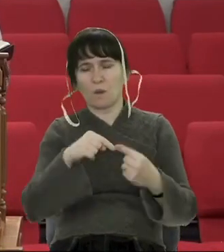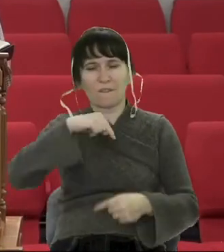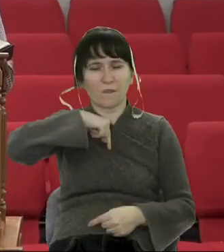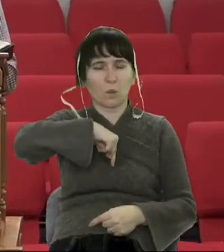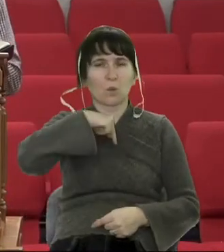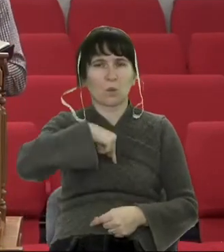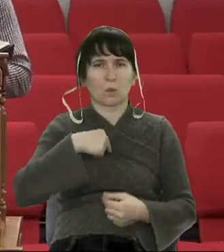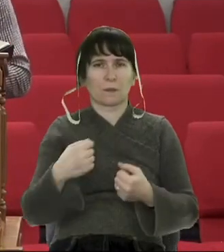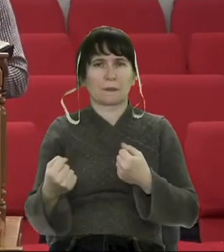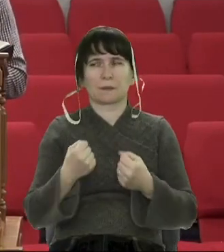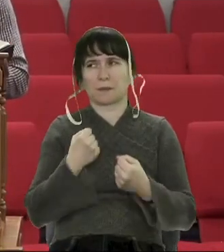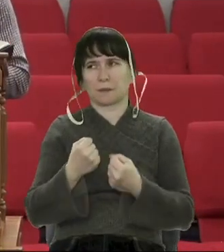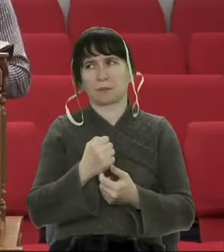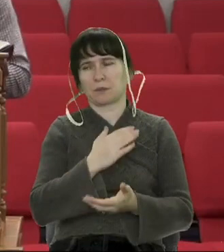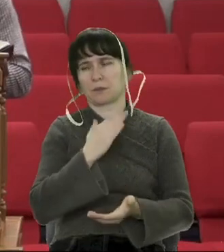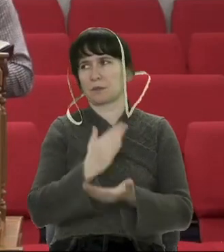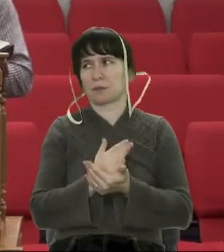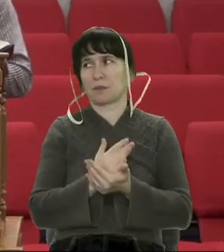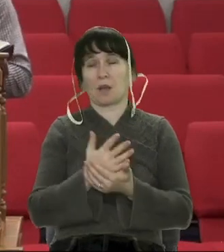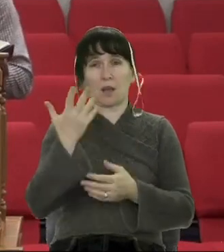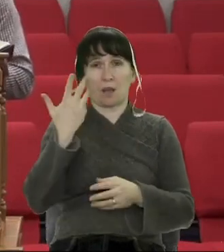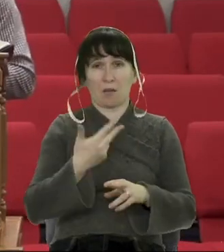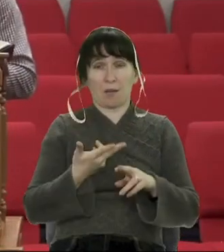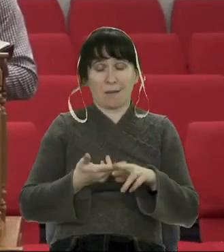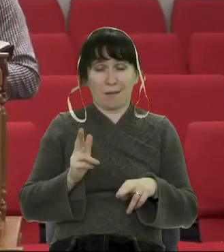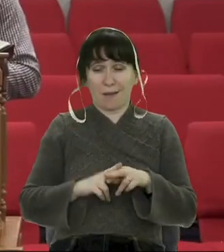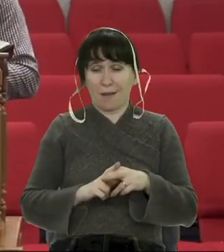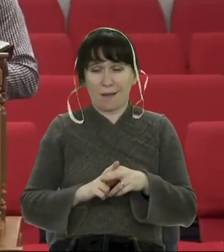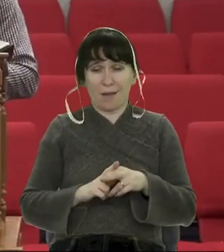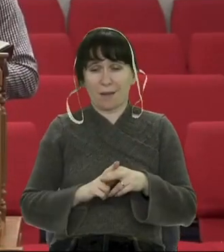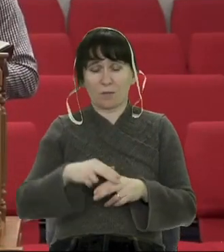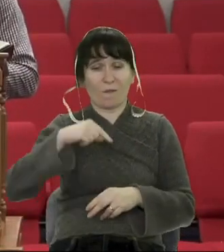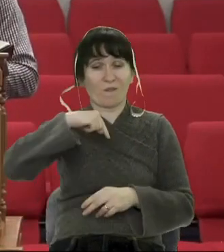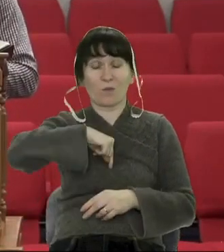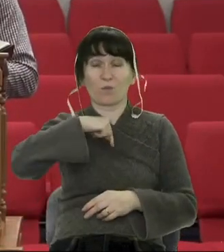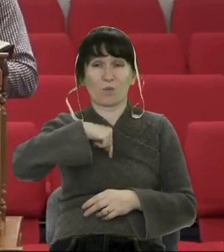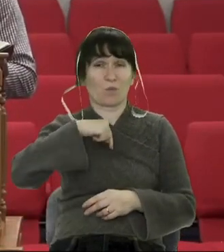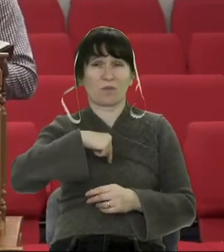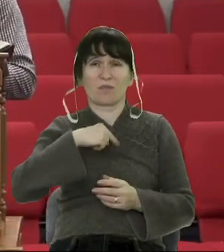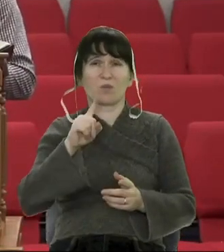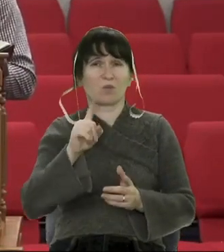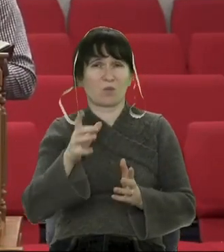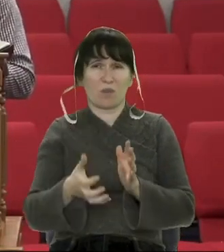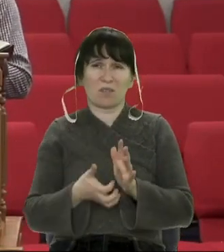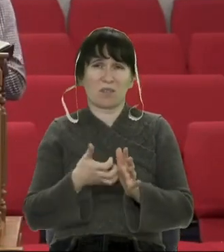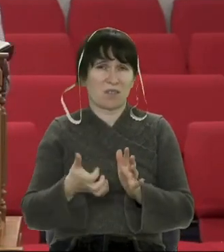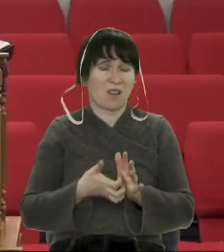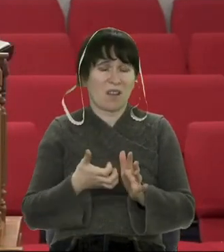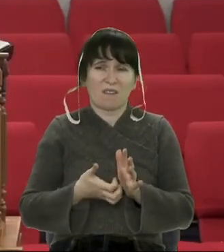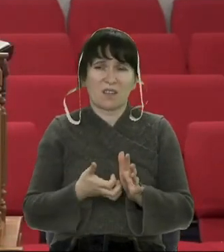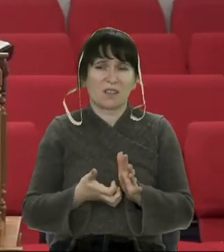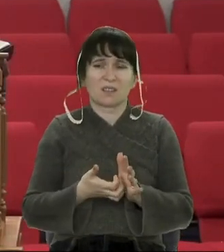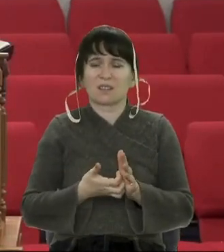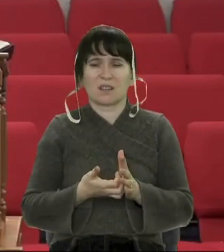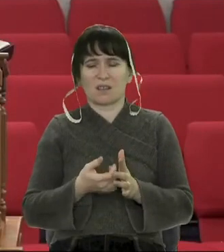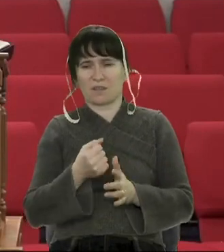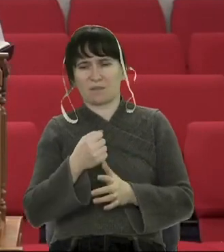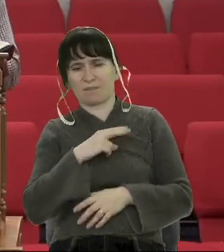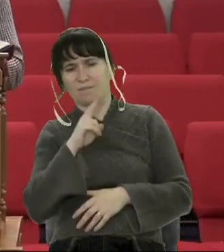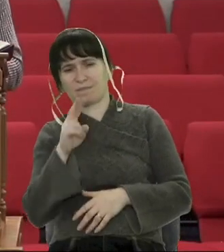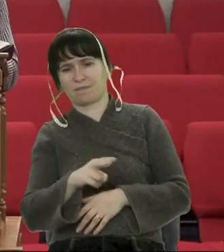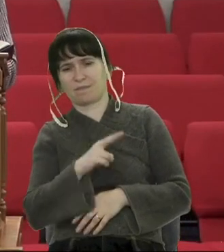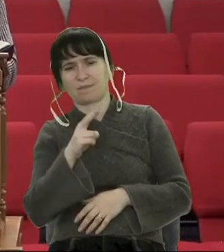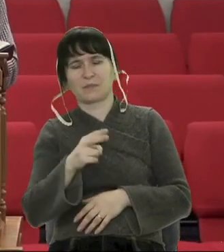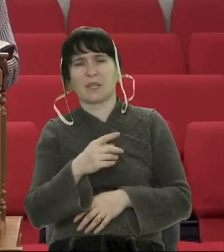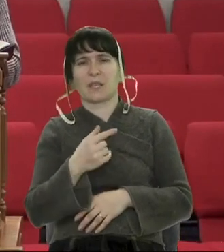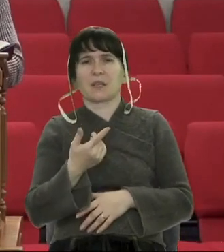І знаєте, коли цього немає, такого внутрішнього стержню, то буває, не зрозумієш, людина тобі ворог, чи людина